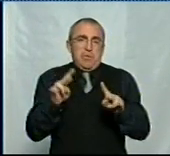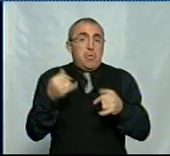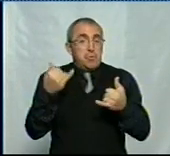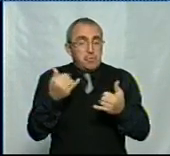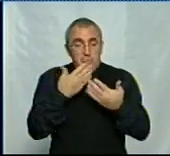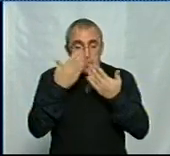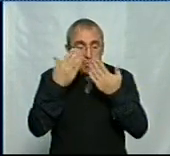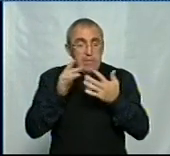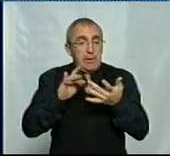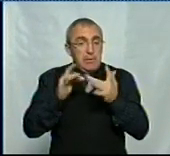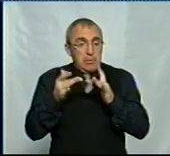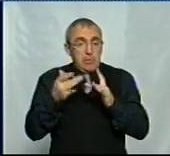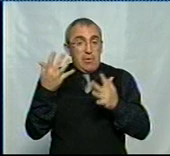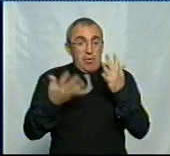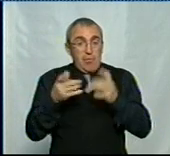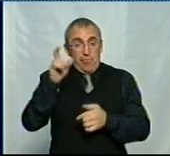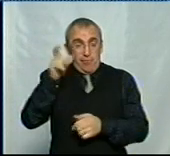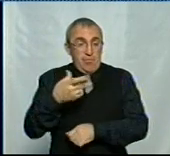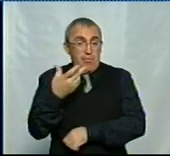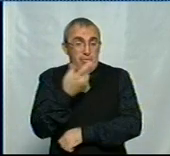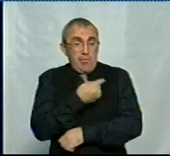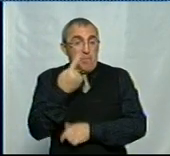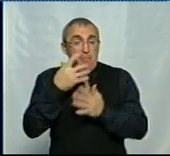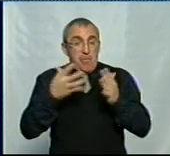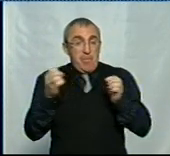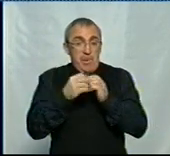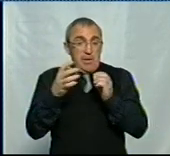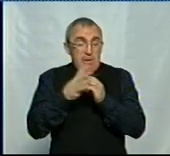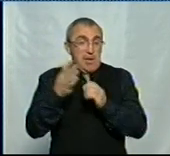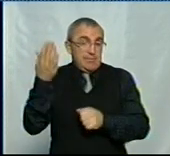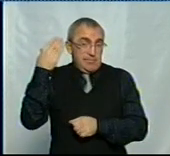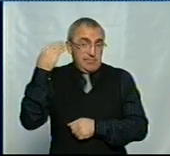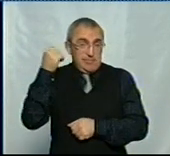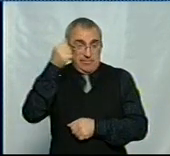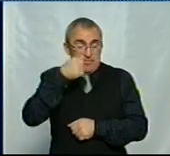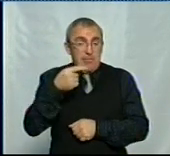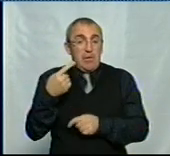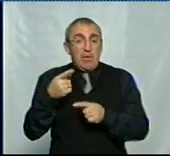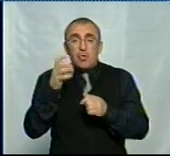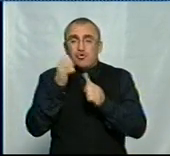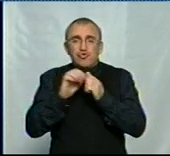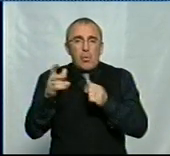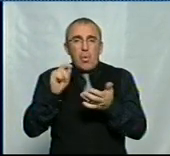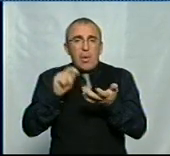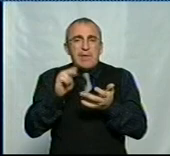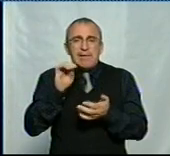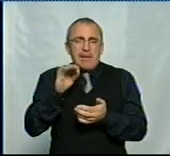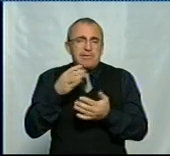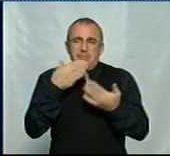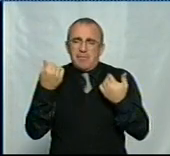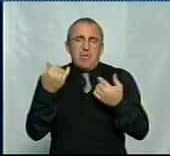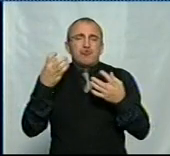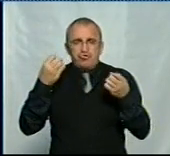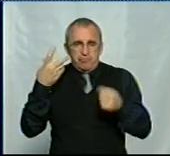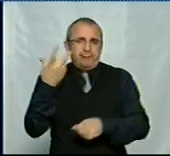прочитав в інтернеті про те, що якщо ви вакцинувалися більше, ніж 15 років тому, то жодні тести вже не мають сенсу. Треба йти